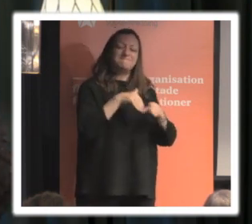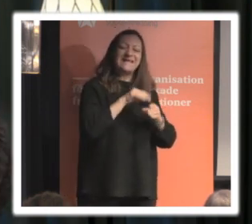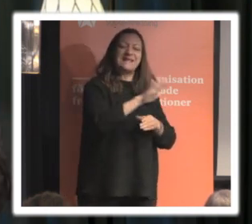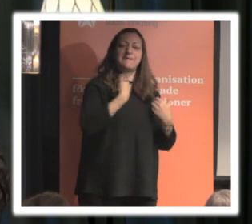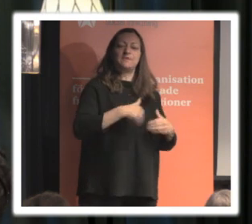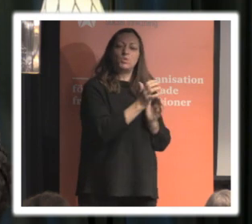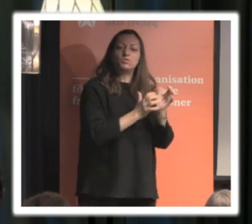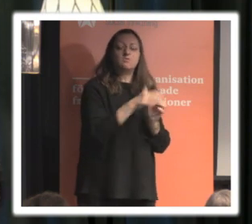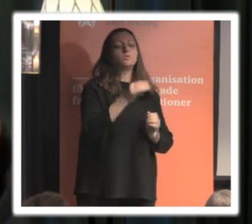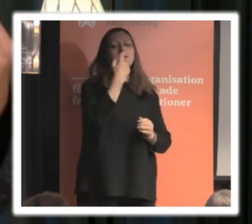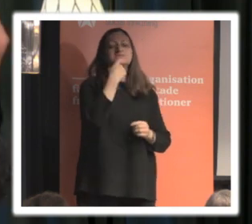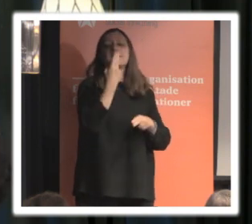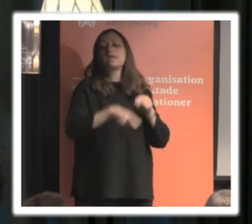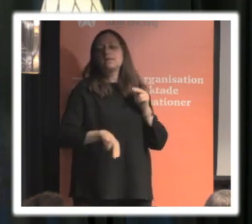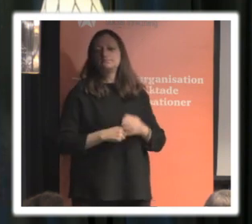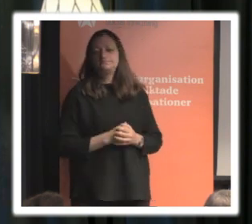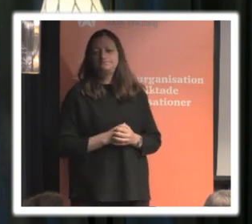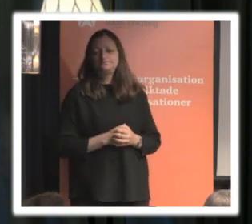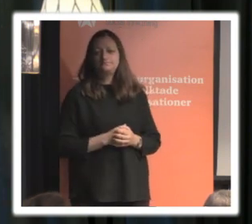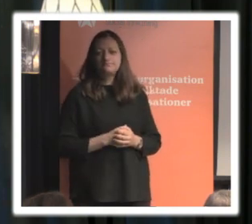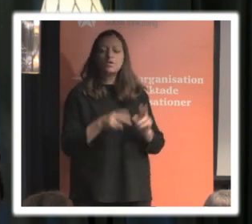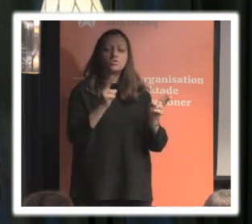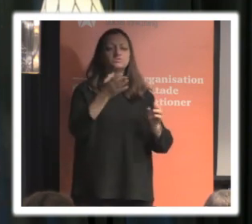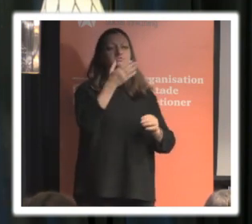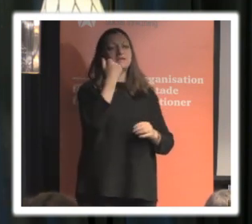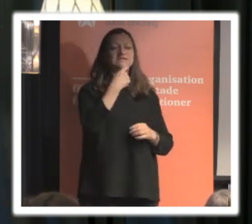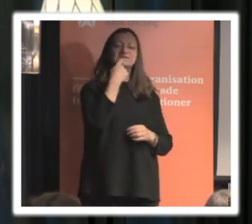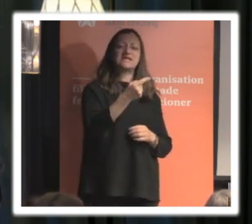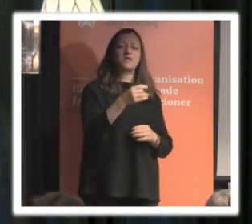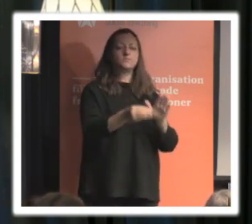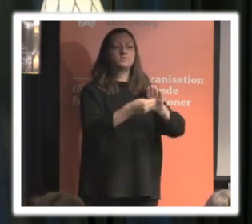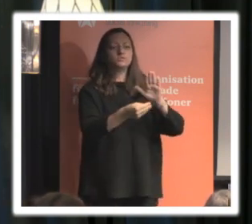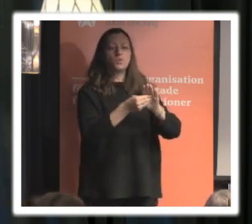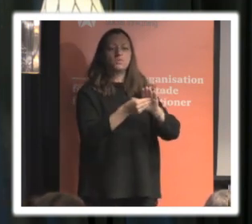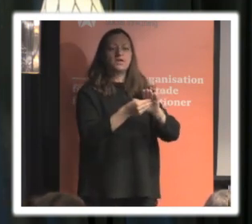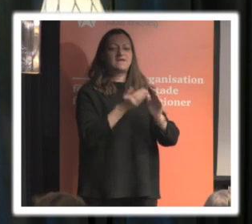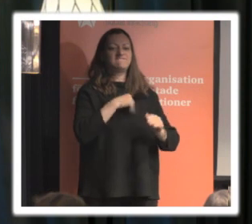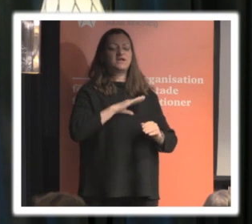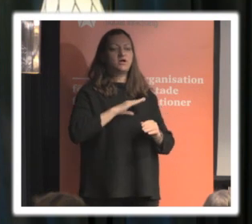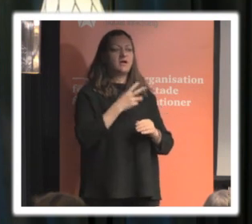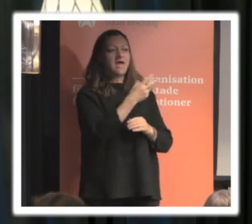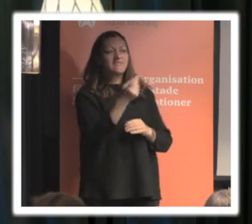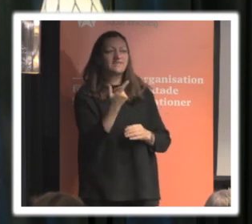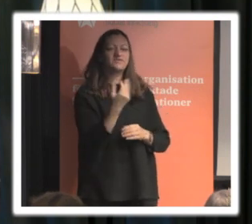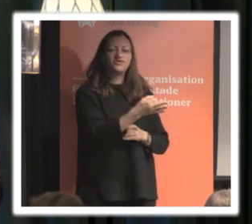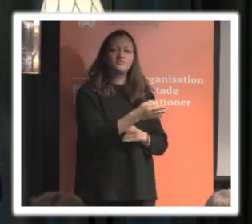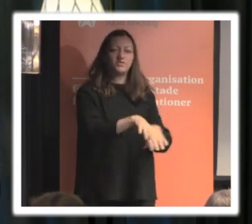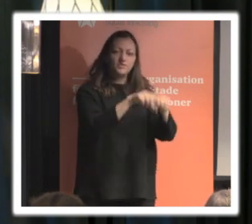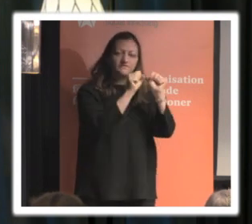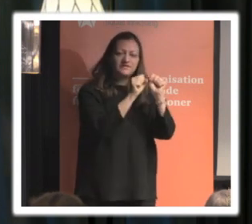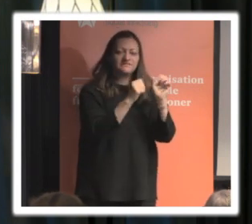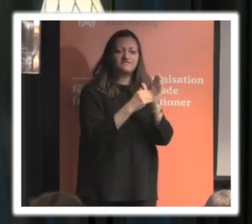man kan också säga ifrån när sponsorer kräver alldeles för mycket andra uppgifter än personnummer och medlemmar som